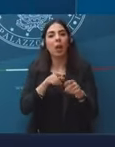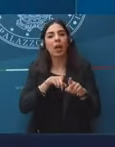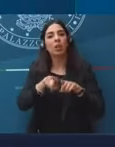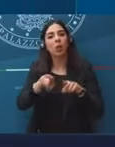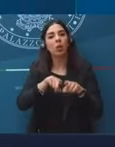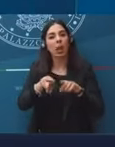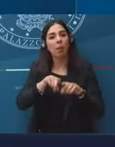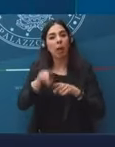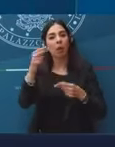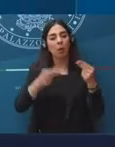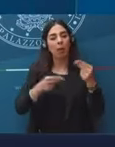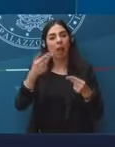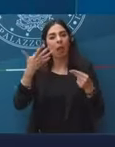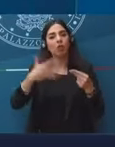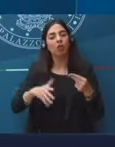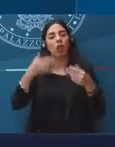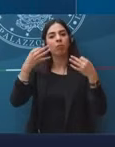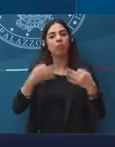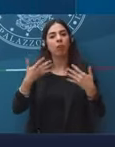miliardi.